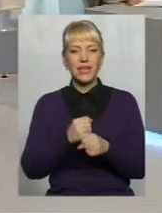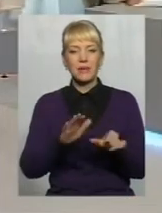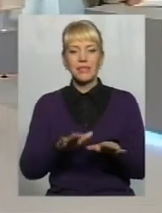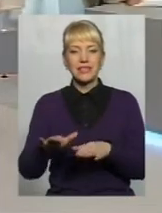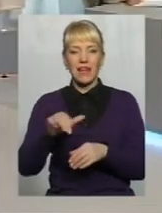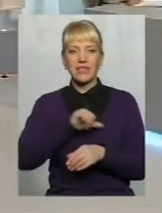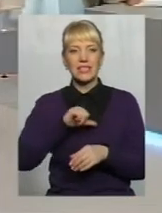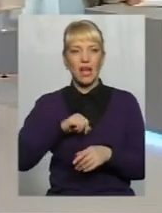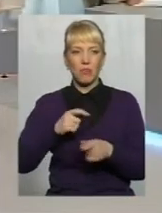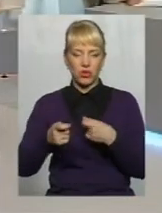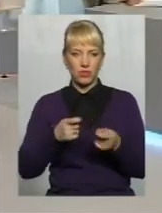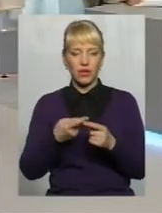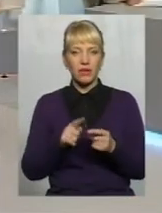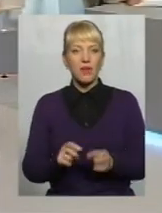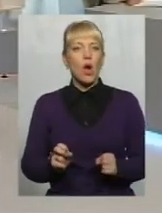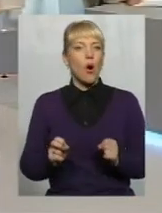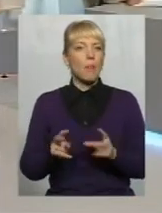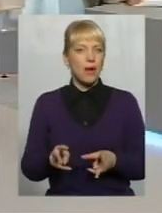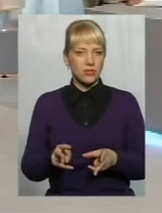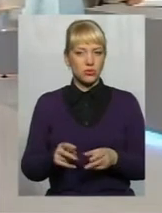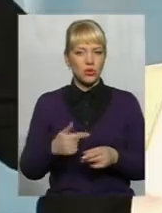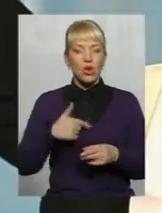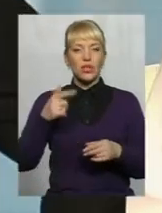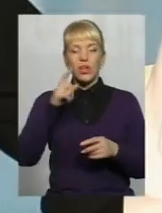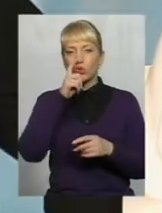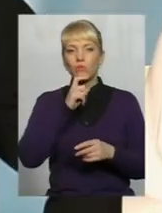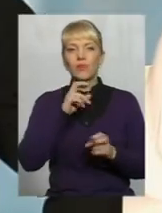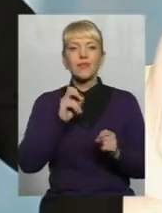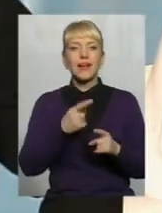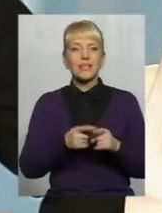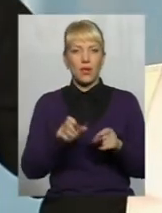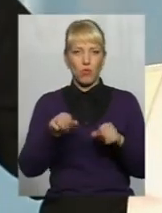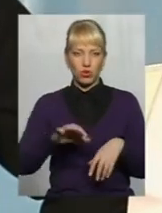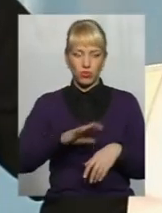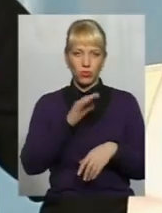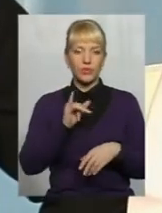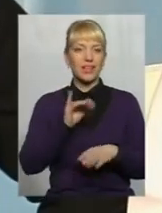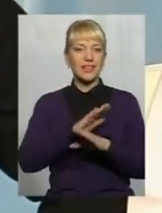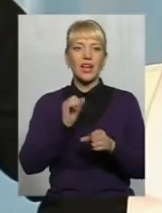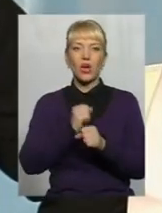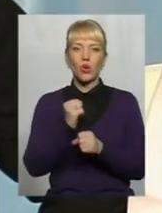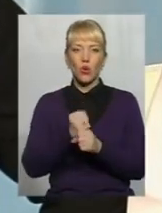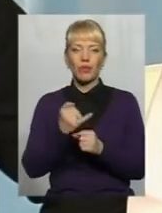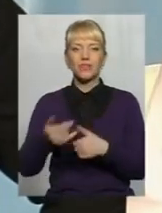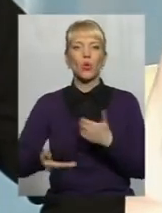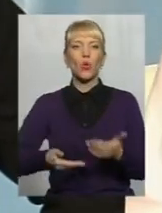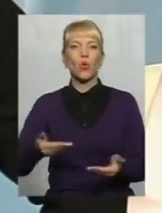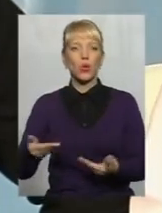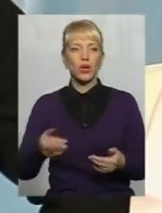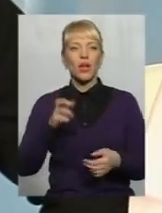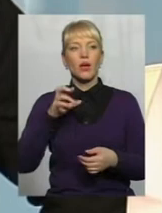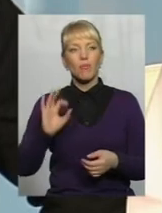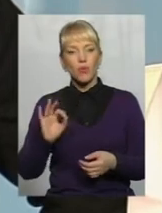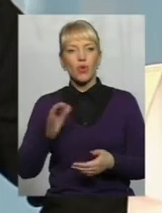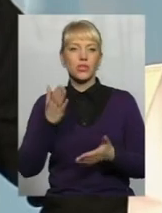звичайно, із опаскою Не розуміють, як може бути І тому, може, не роблять якісь кроки Бо